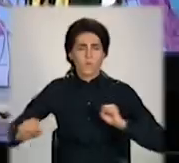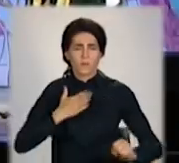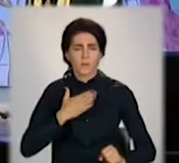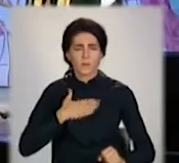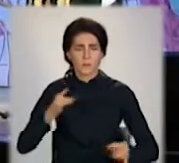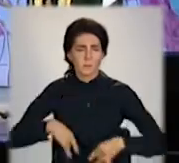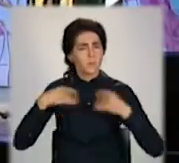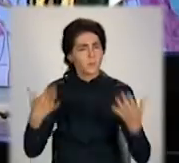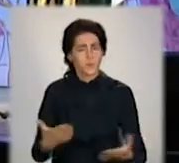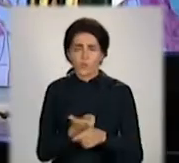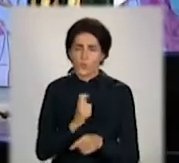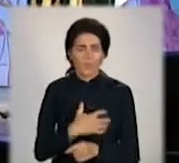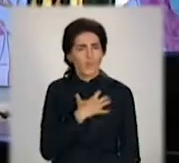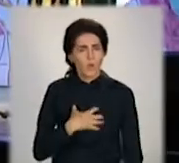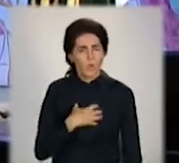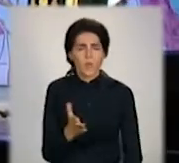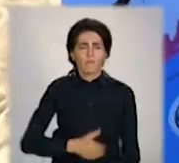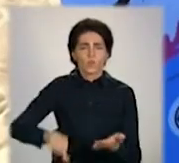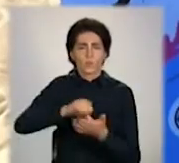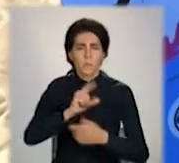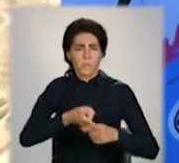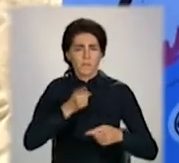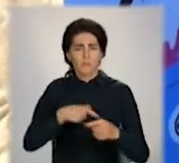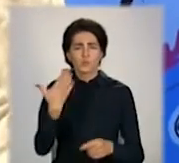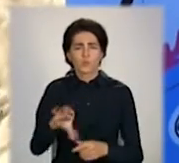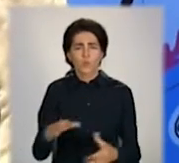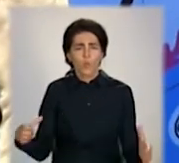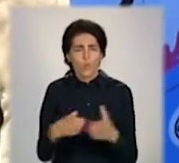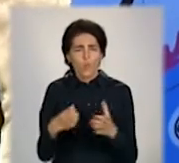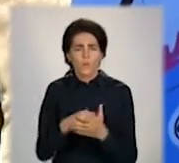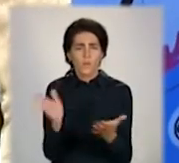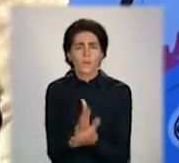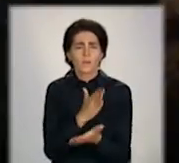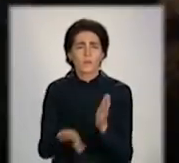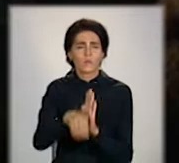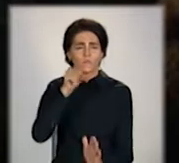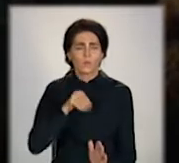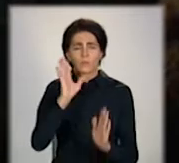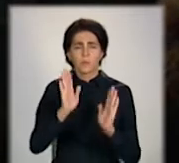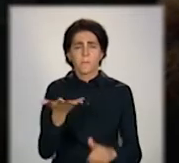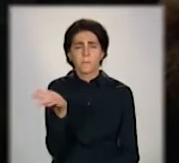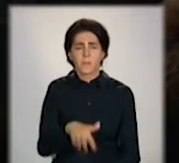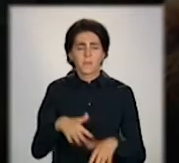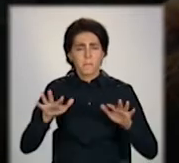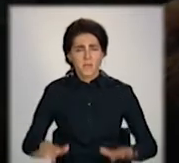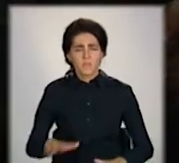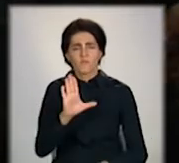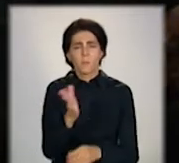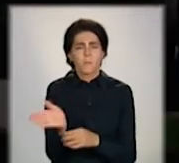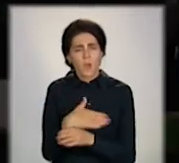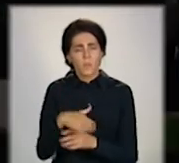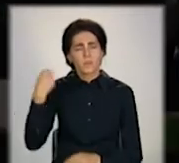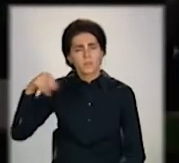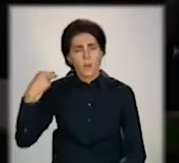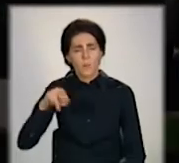У фестивалі взяли участь майже півсотні колективів. Відбіркові тури проходять у п'ятьох містах. Зокрема в Маріуполі,